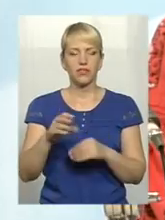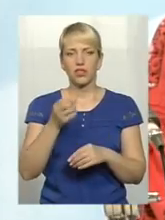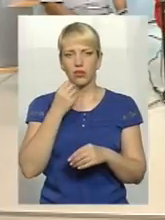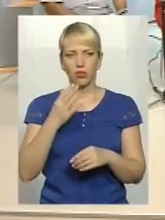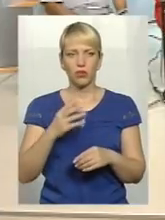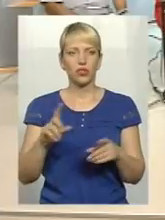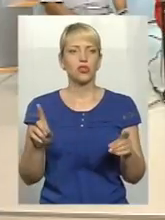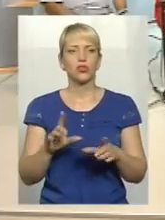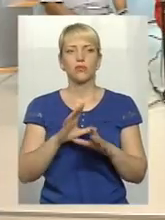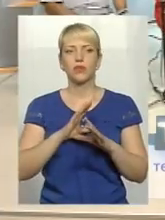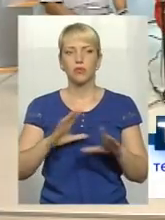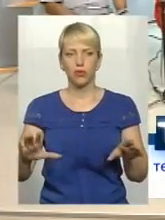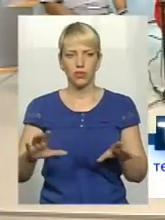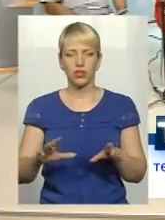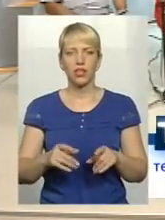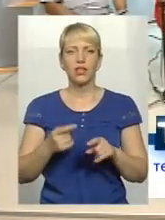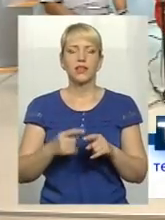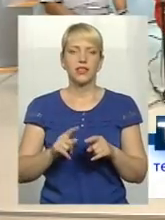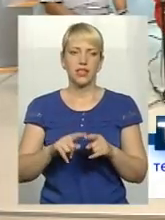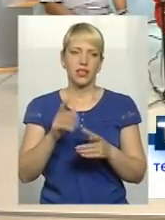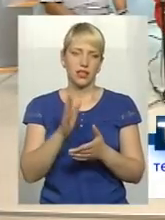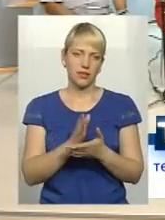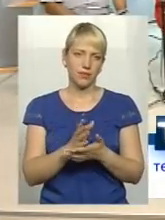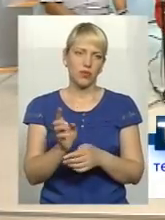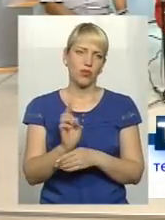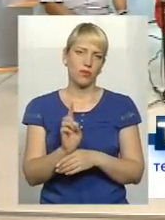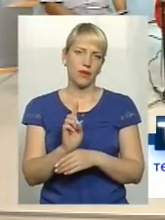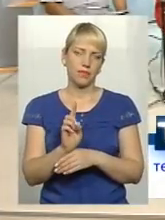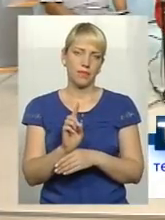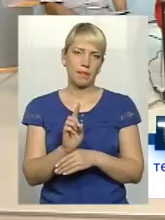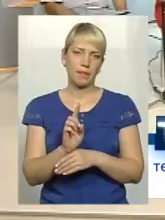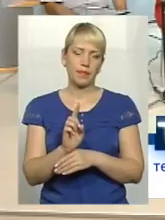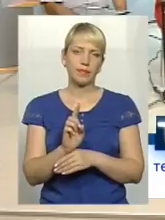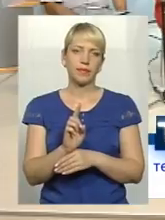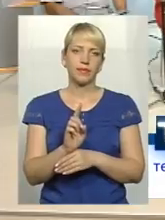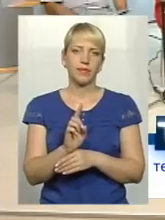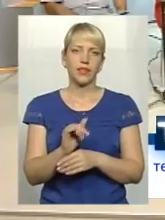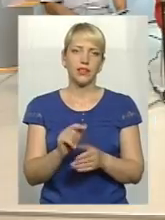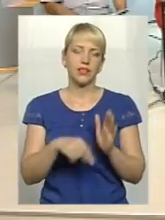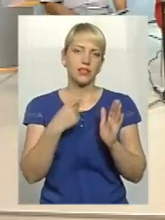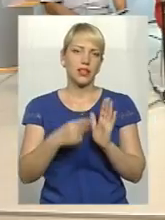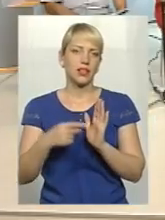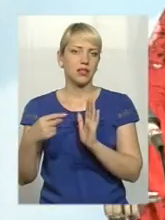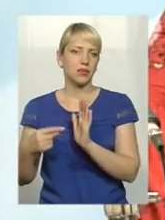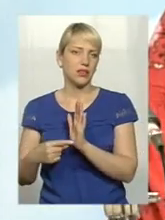відбулося, як би це є нормальним. І задати ті питання,